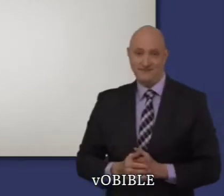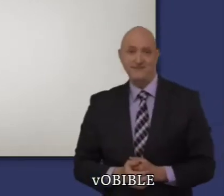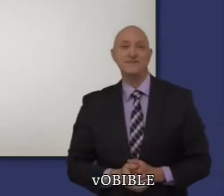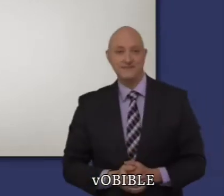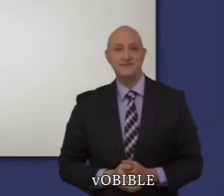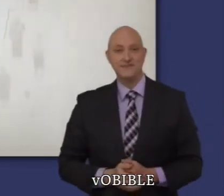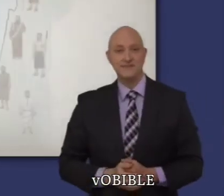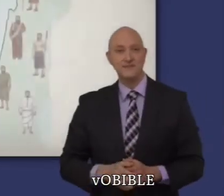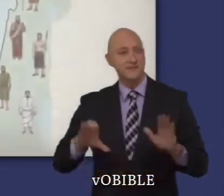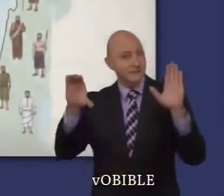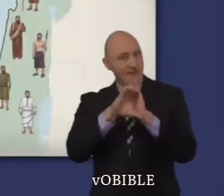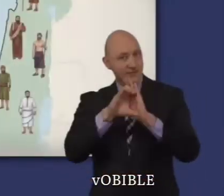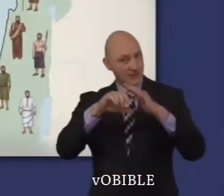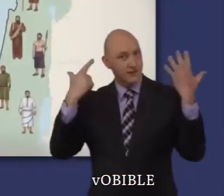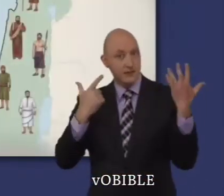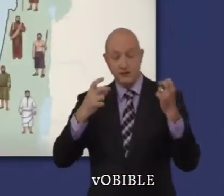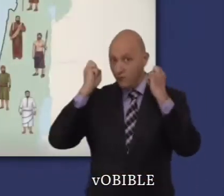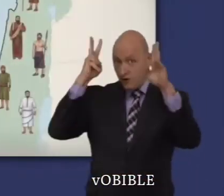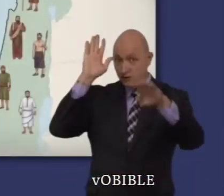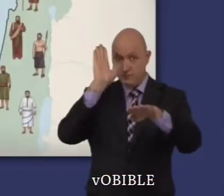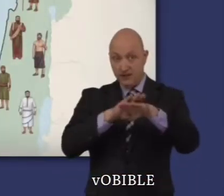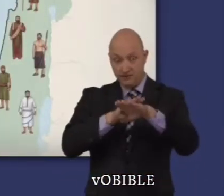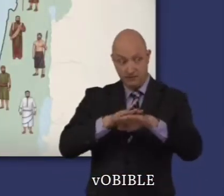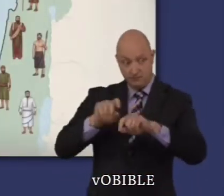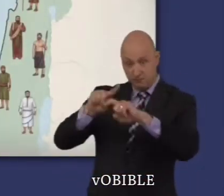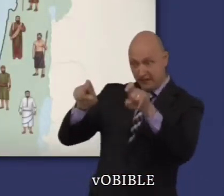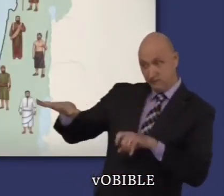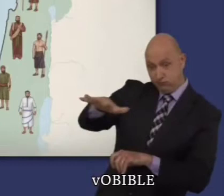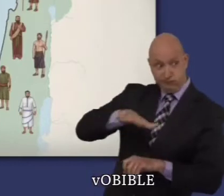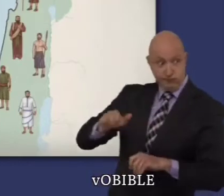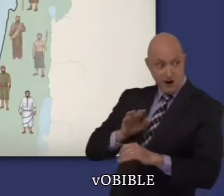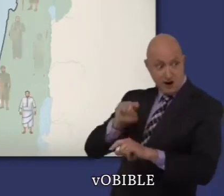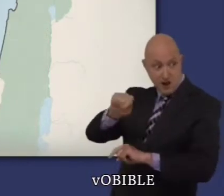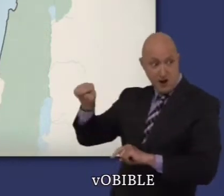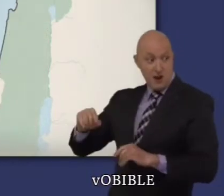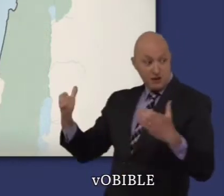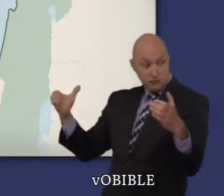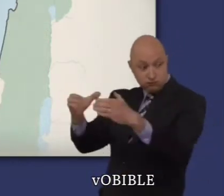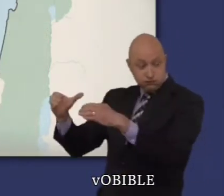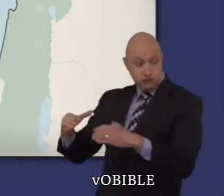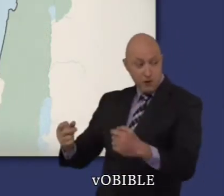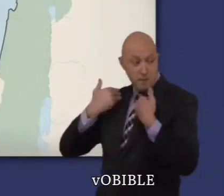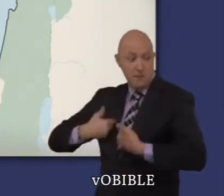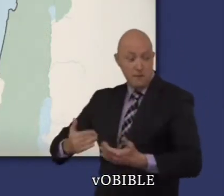Au chapitre 7, Moïse dit aux Israélites que Jéhovah délogera les nations habitant la terre promise, qui sont plus peuplées et plus